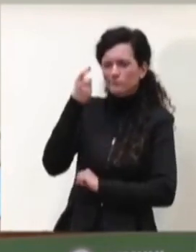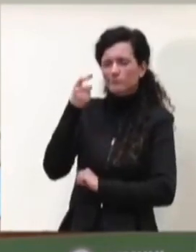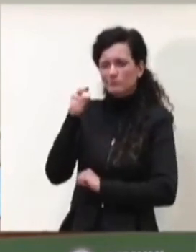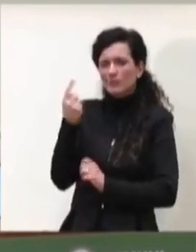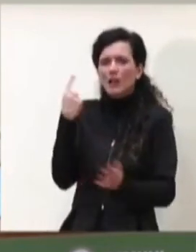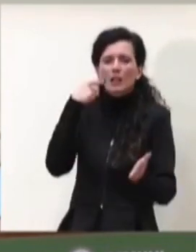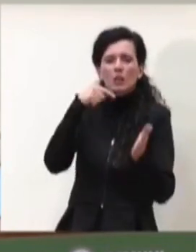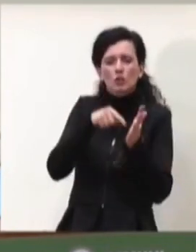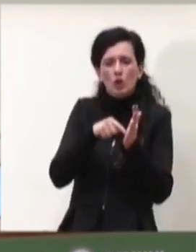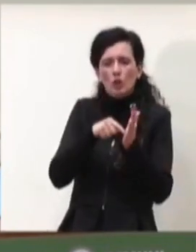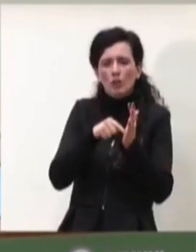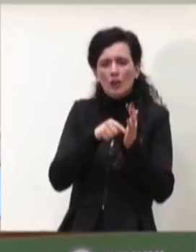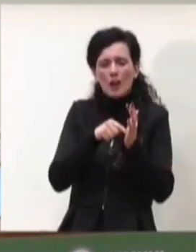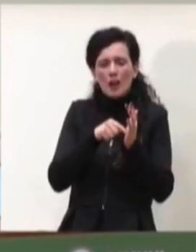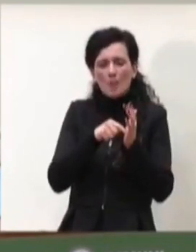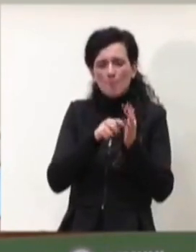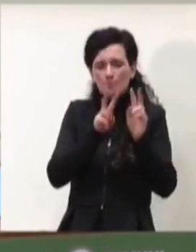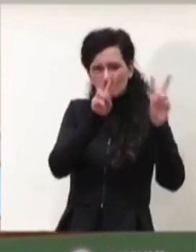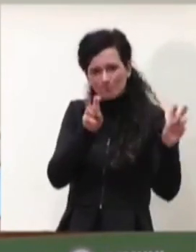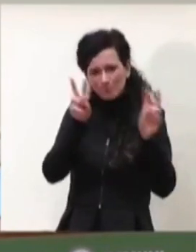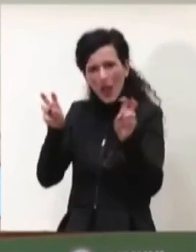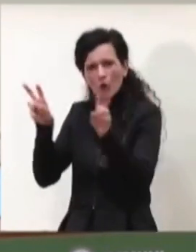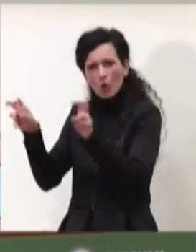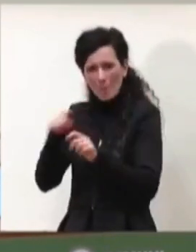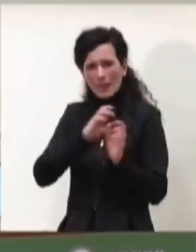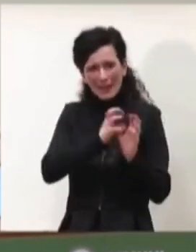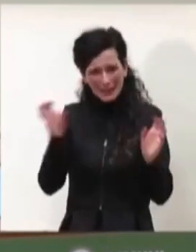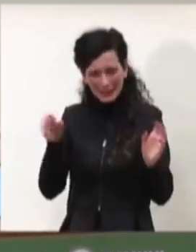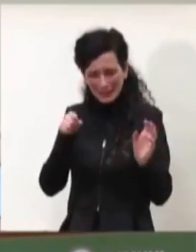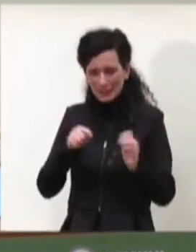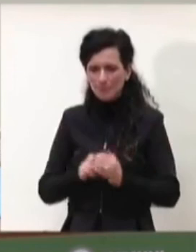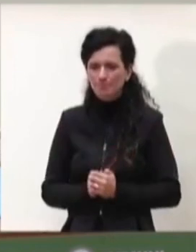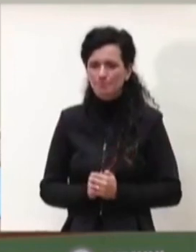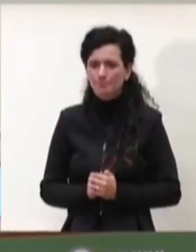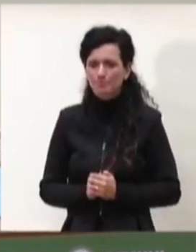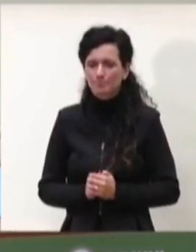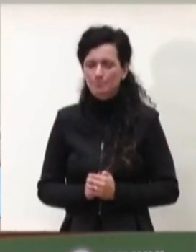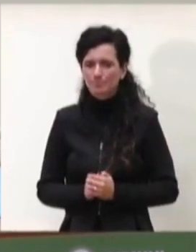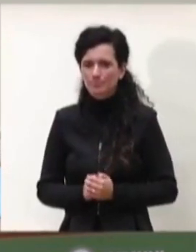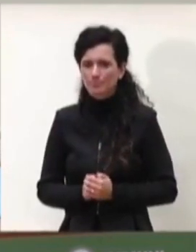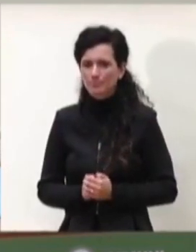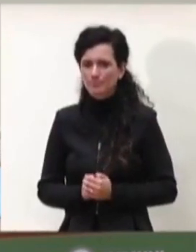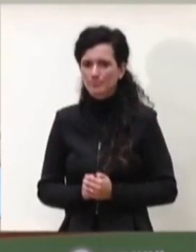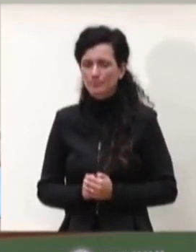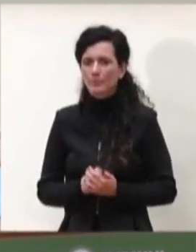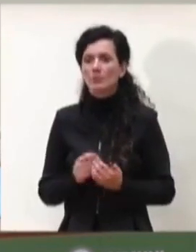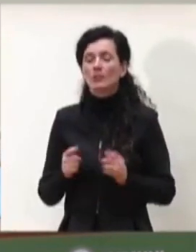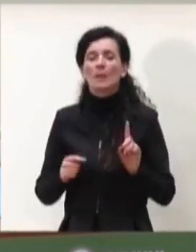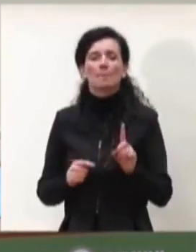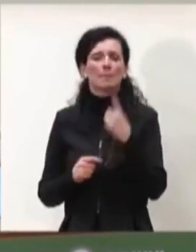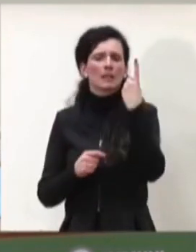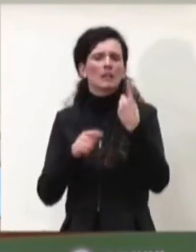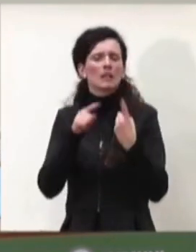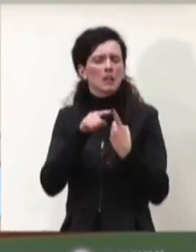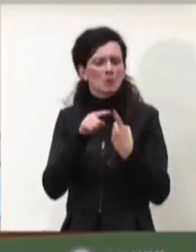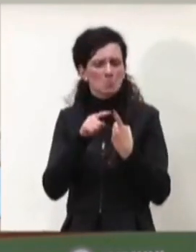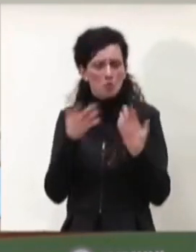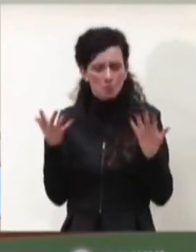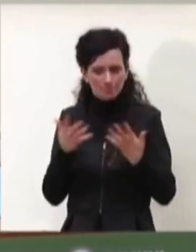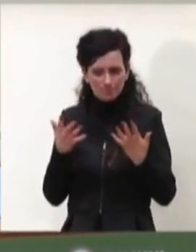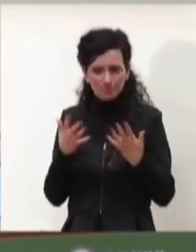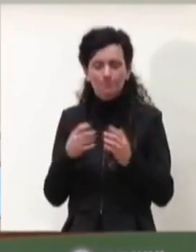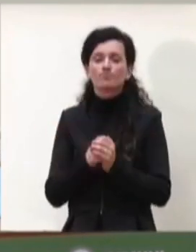aspetti. Il primo al di là di quello che è già stato sottolineato nell